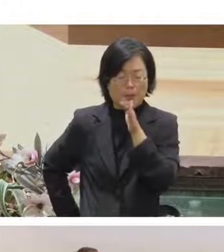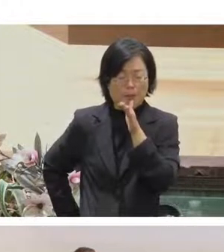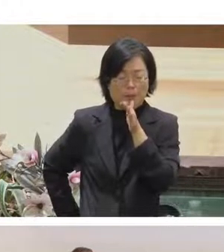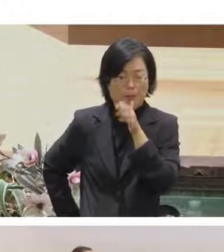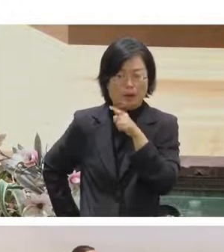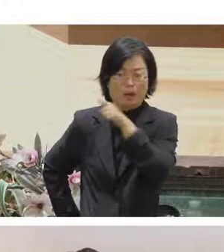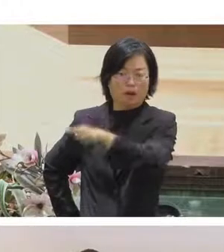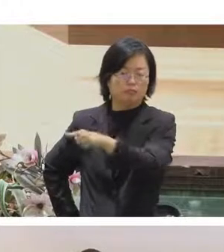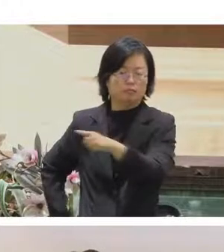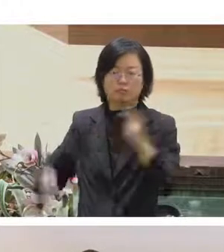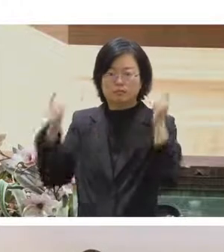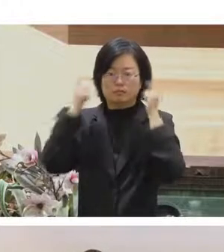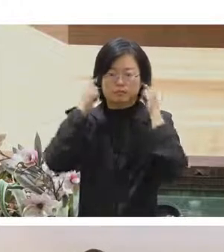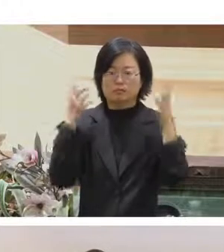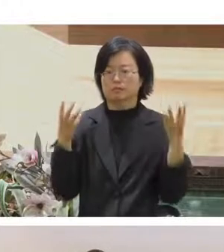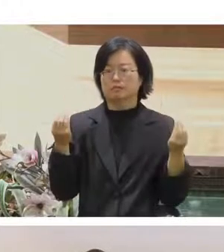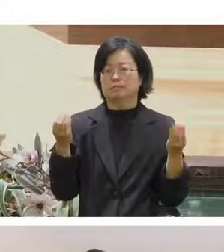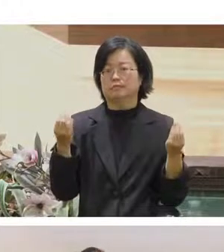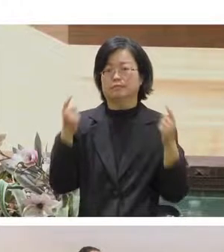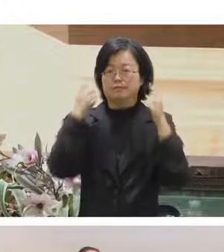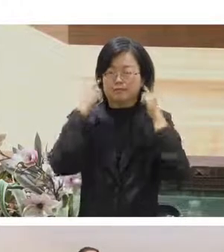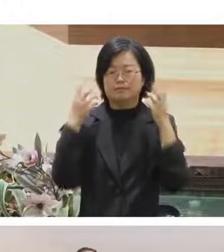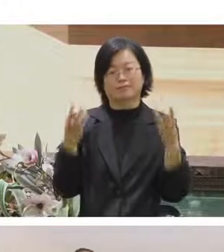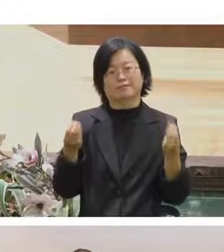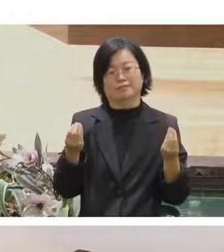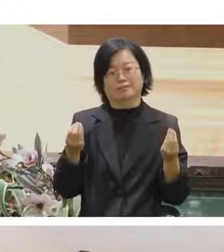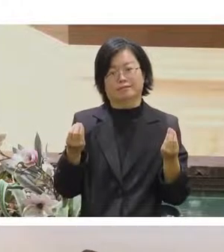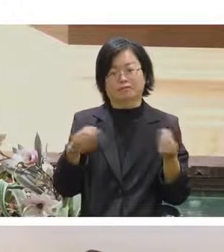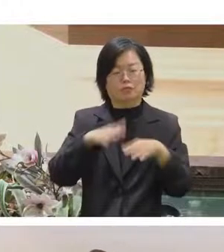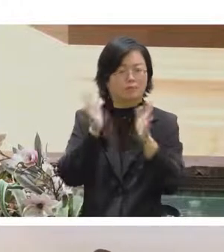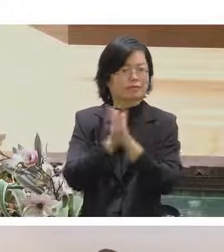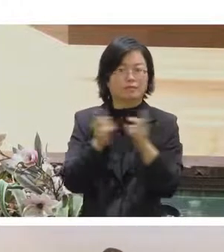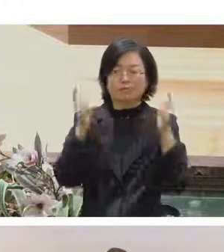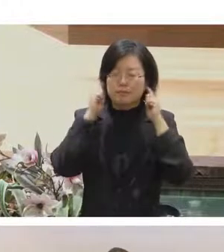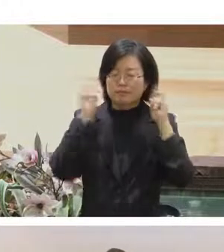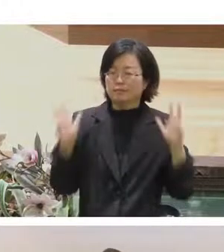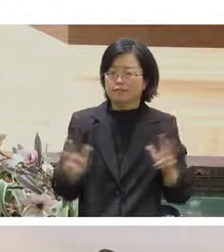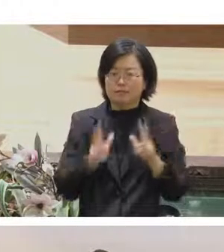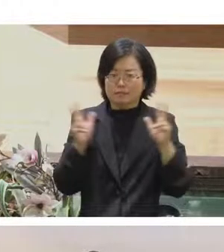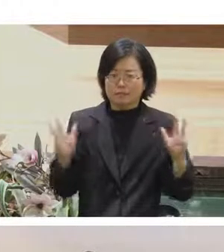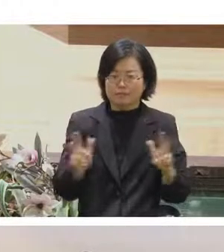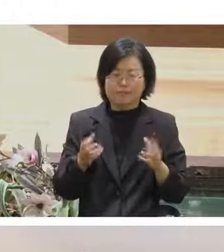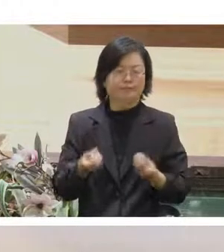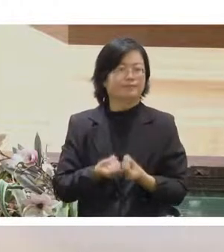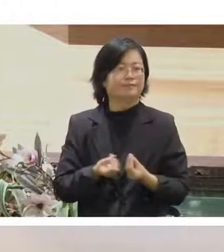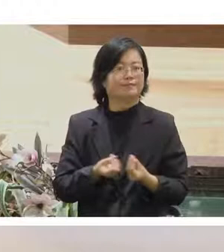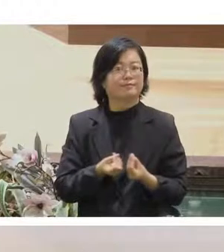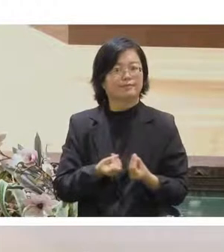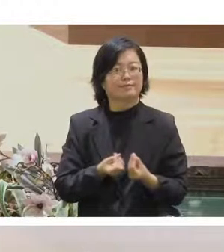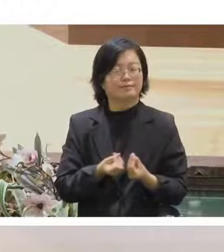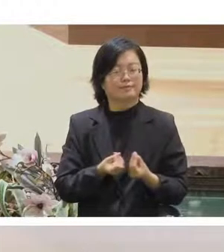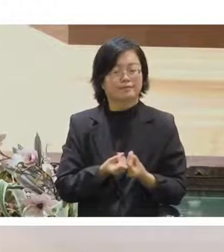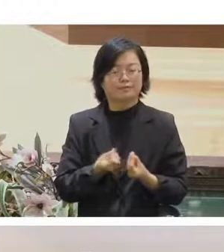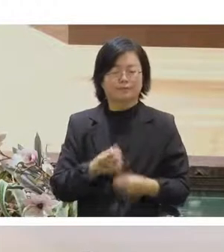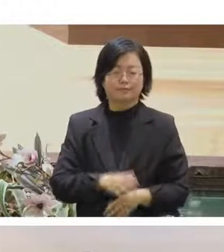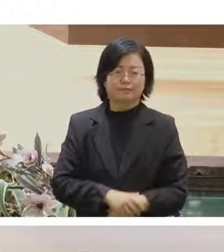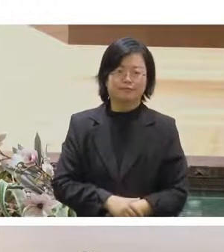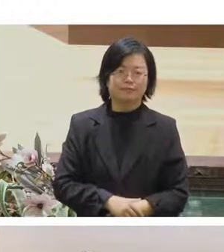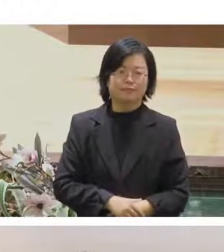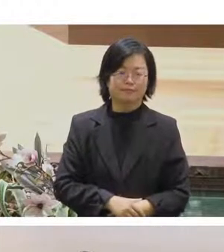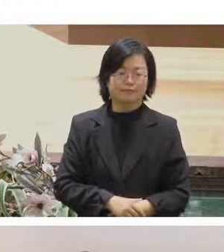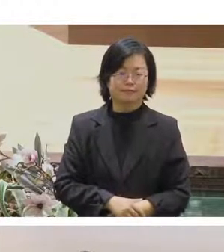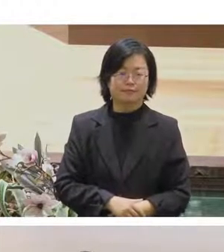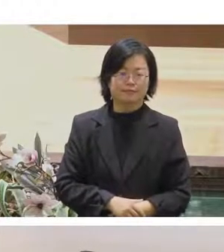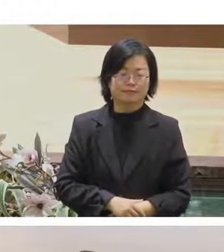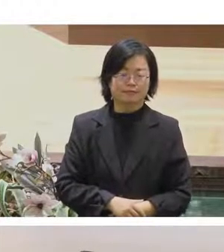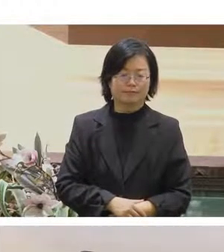我就是很高興看到你這樣子對 就是尬就是尬尬這樣子所以可以想